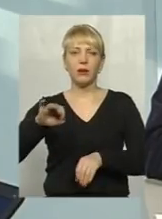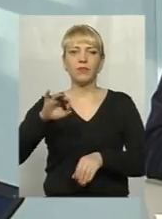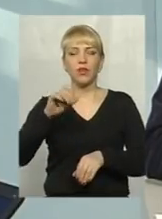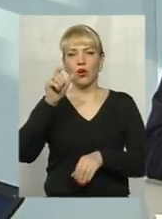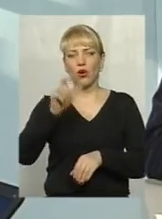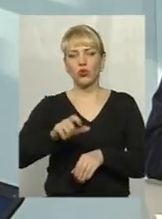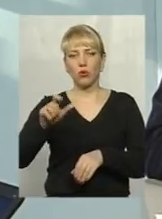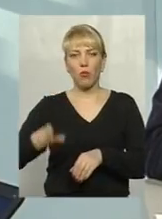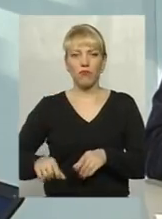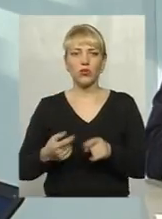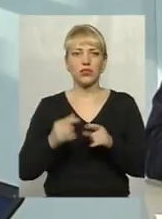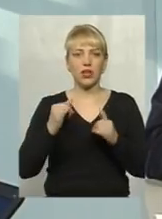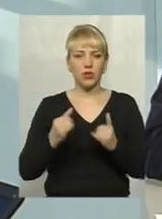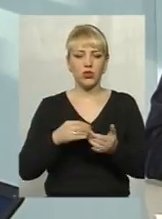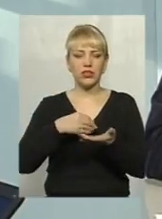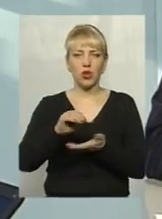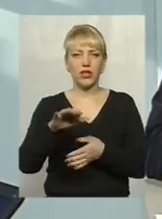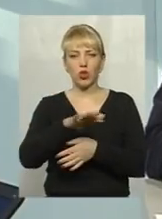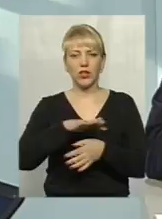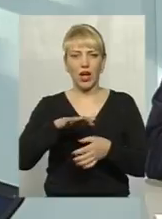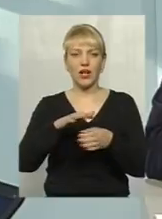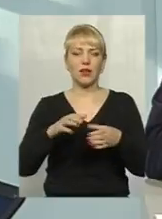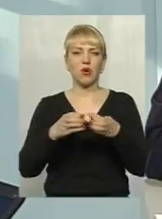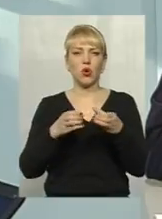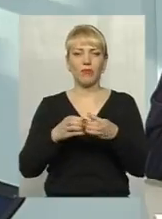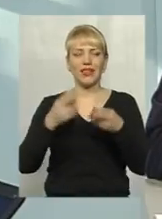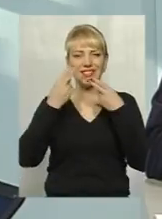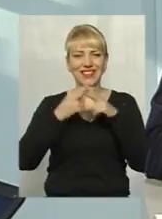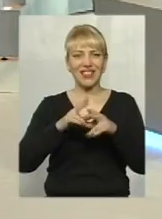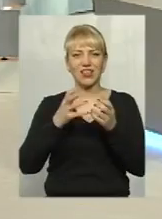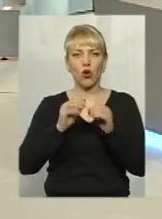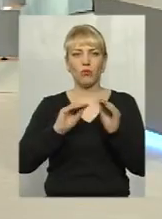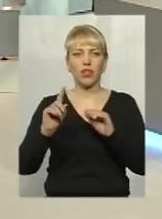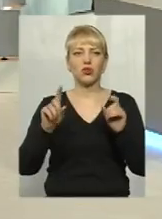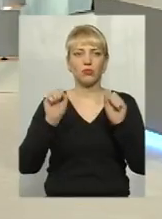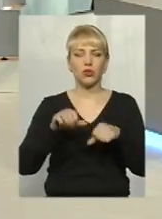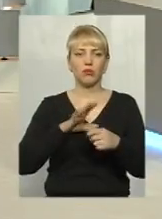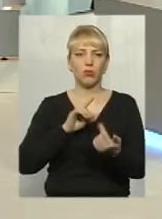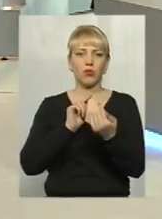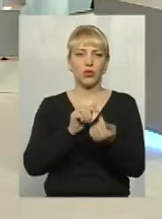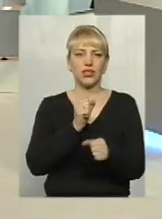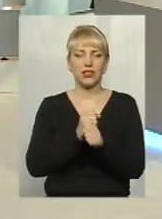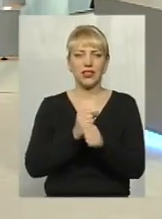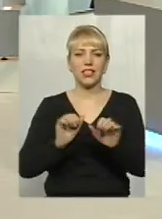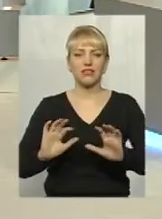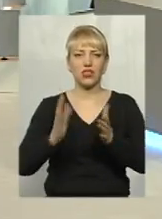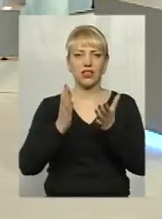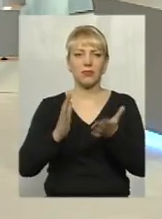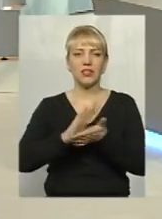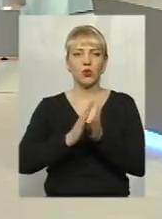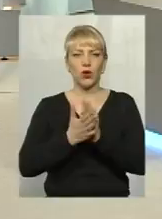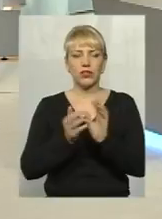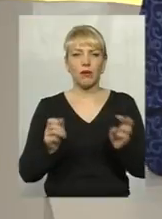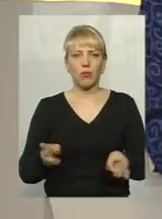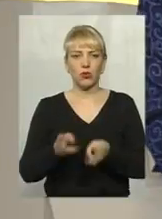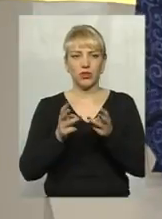складу, закупівля територіальними громадами техніки, обладнання, для того, щоб можна було протидіяти цим надзвичайним ситуаціям пожежам. Якщо